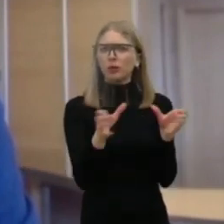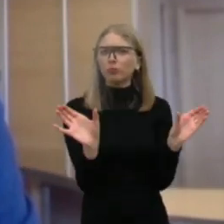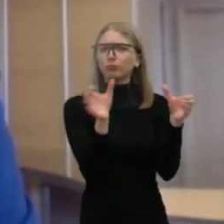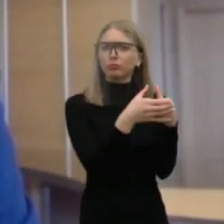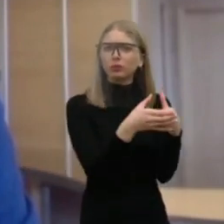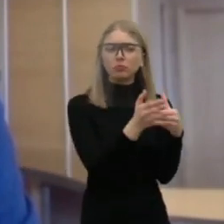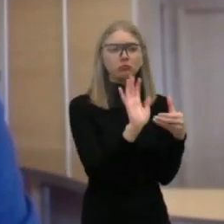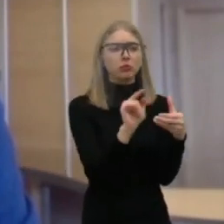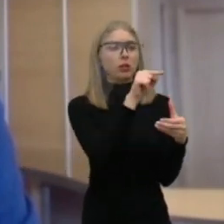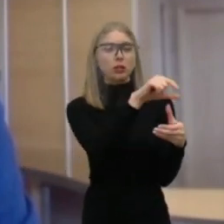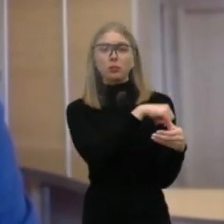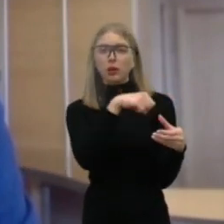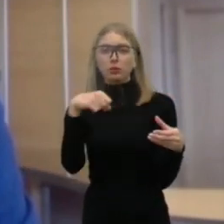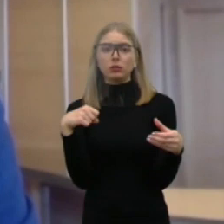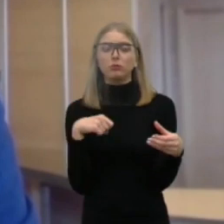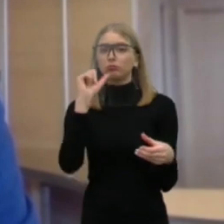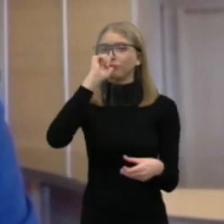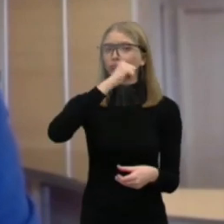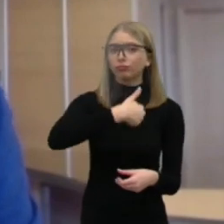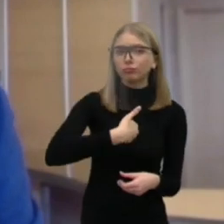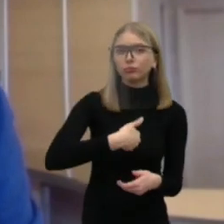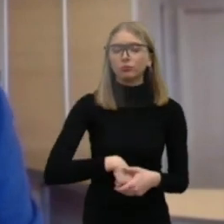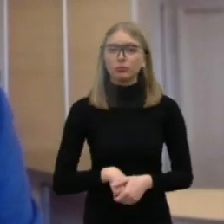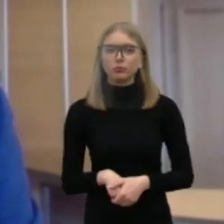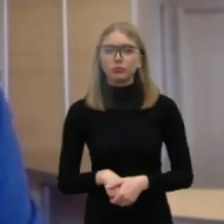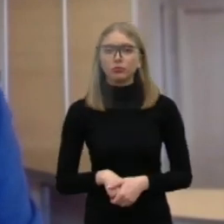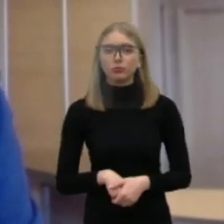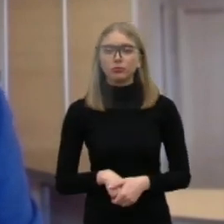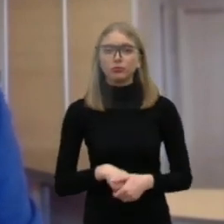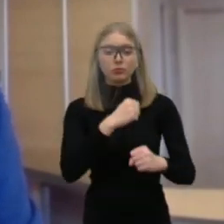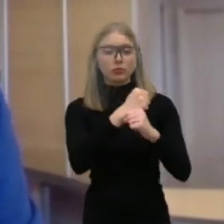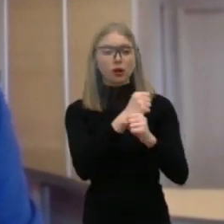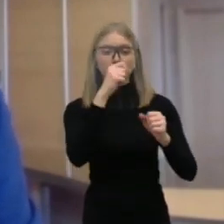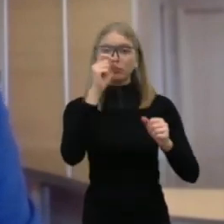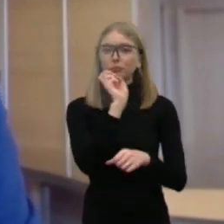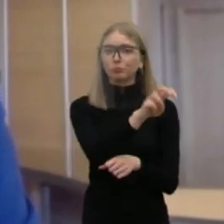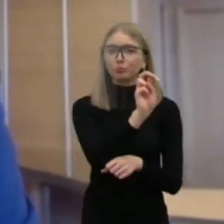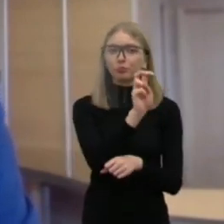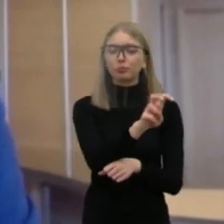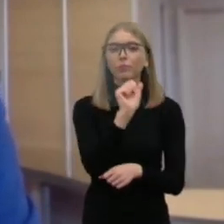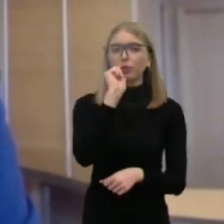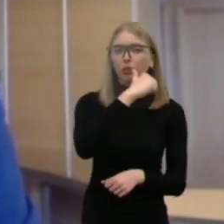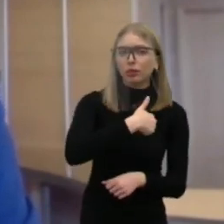nevaikščiaimą, viešus laiškus, apie toje grupėje svarstumus dalykus,